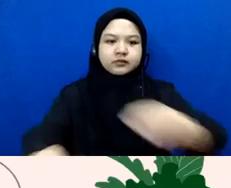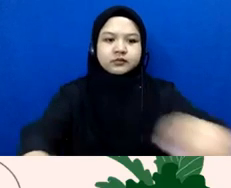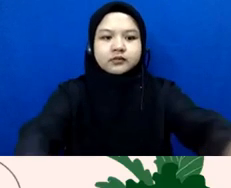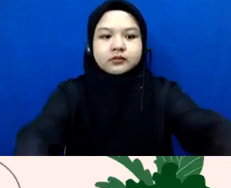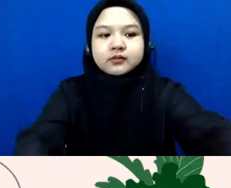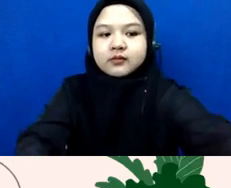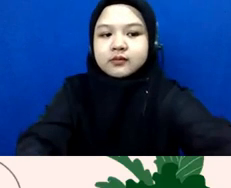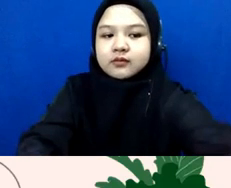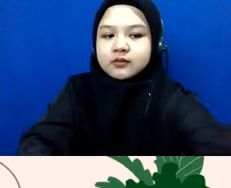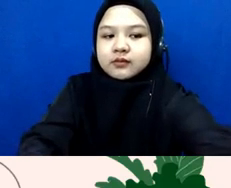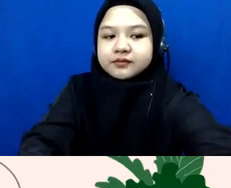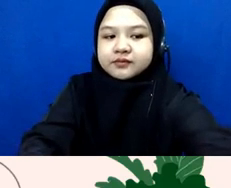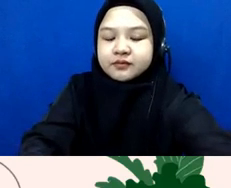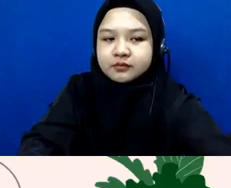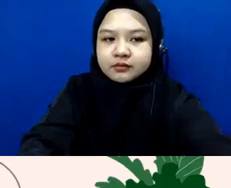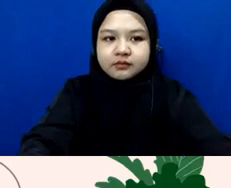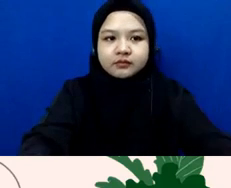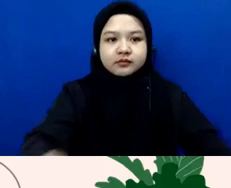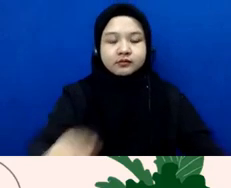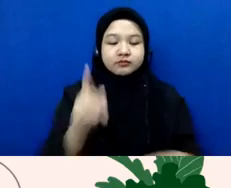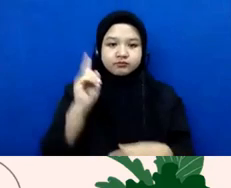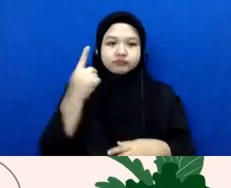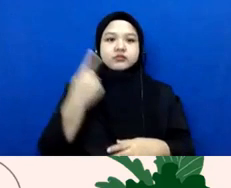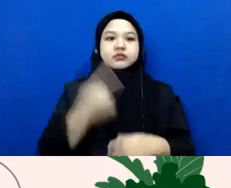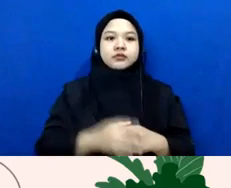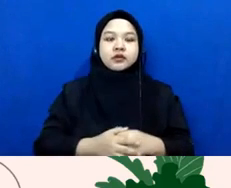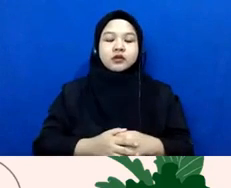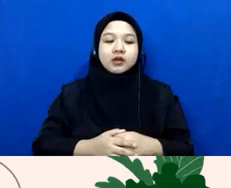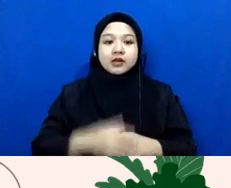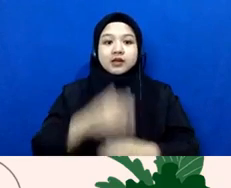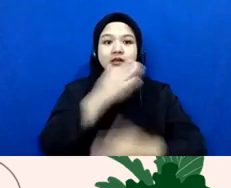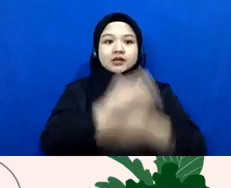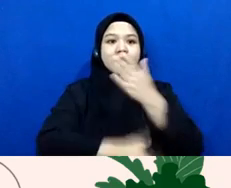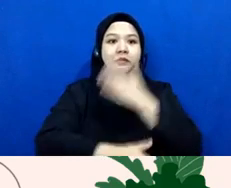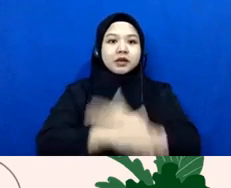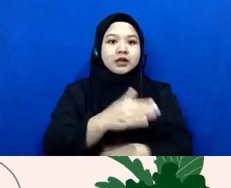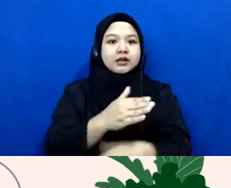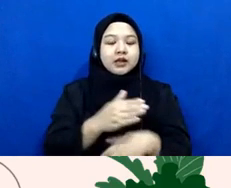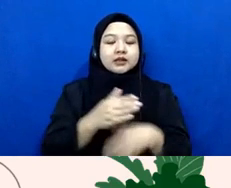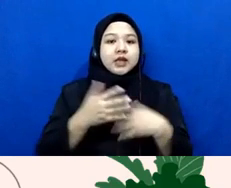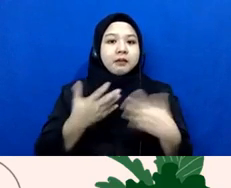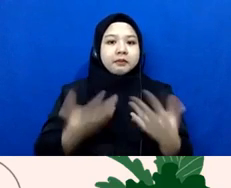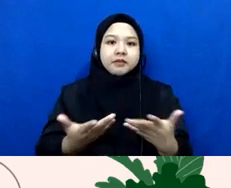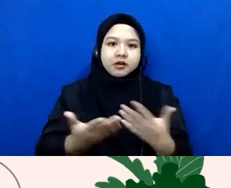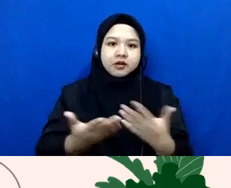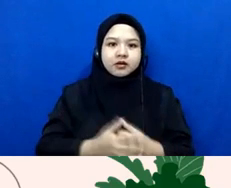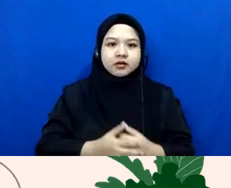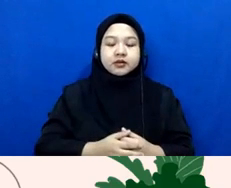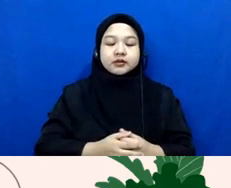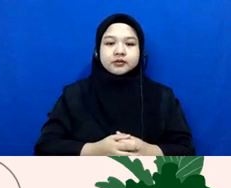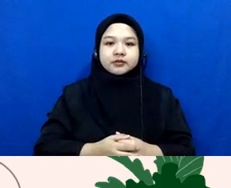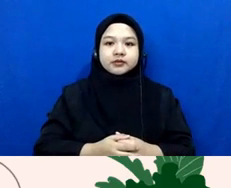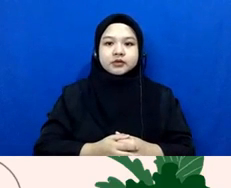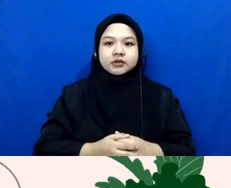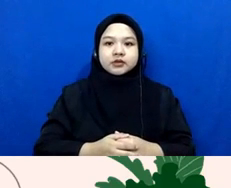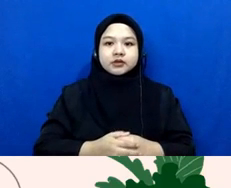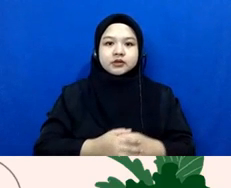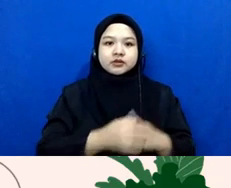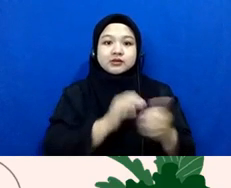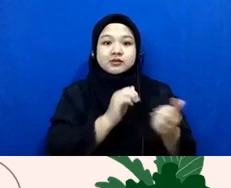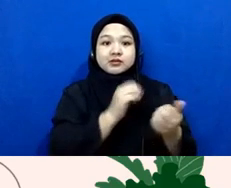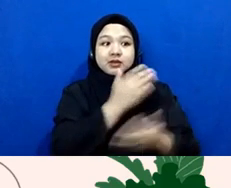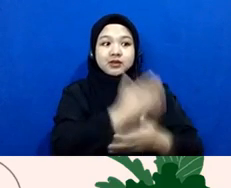adalah pertama jenis disabilitas yang dialami oleh pihak berkara atau sahabat difabel yang